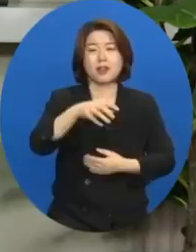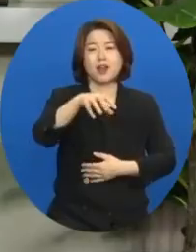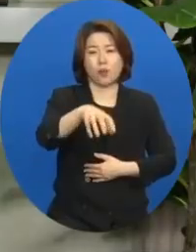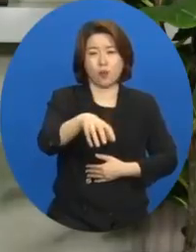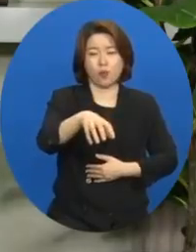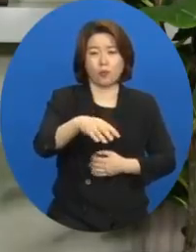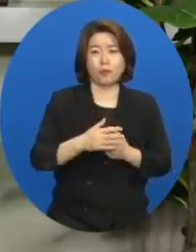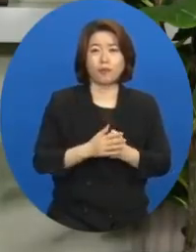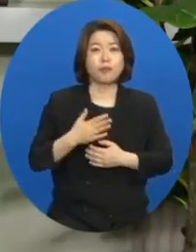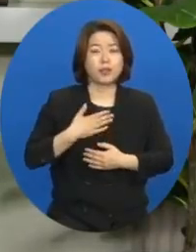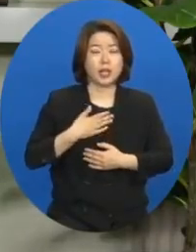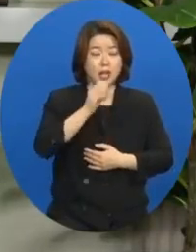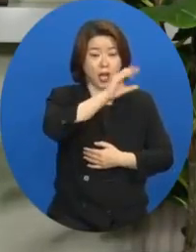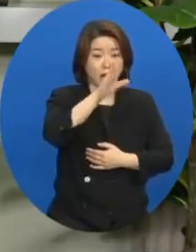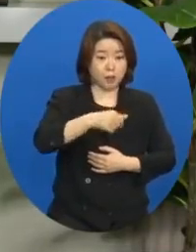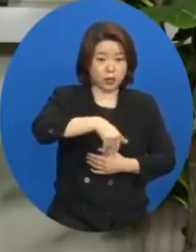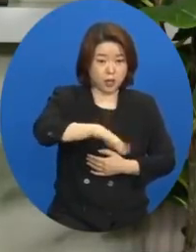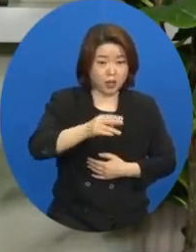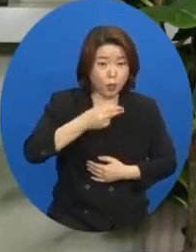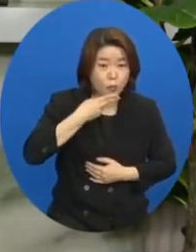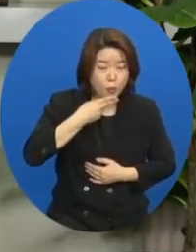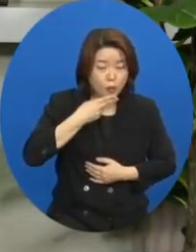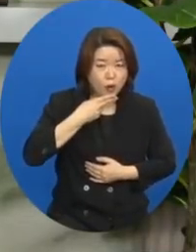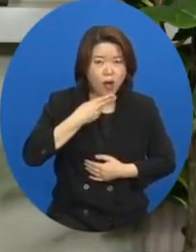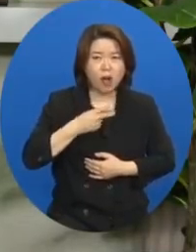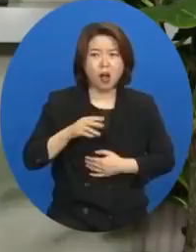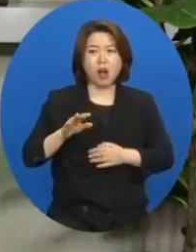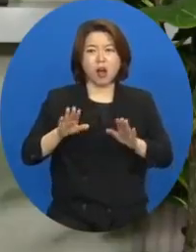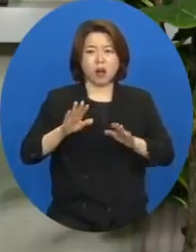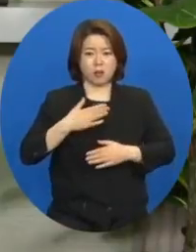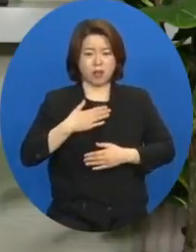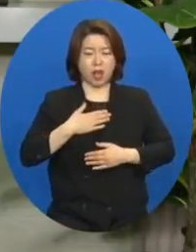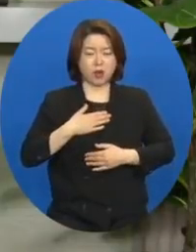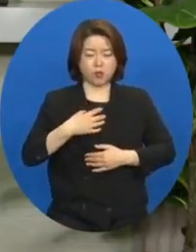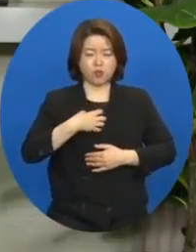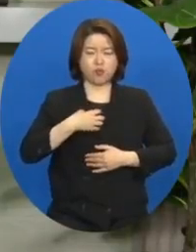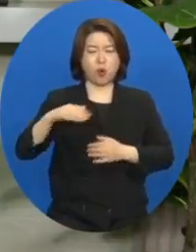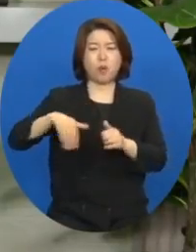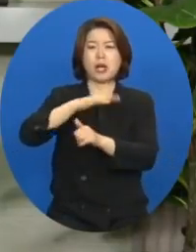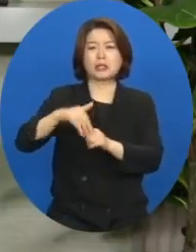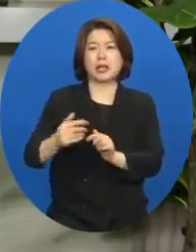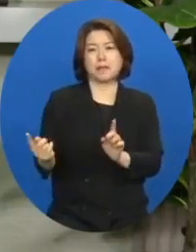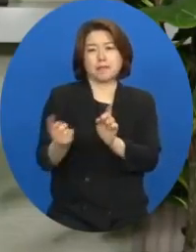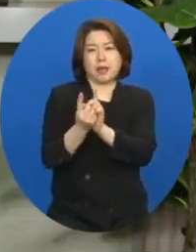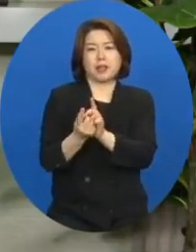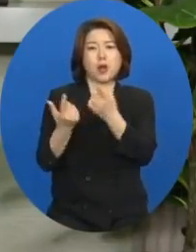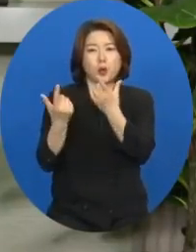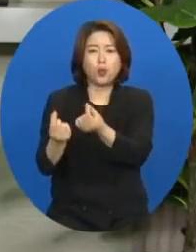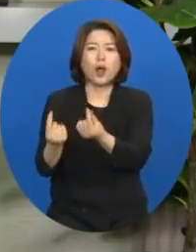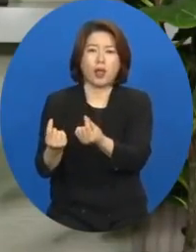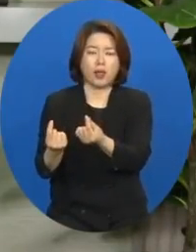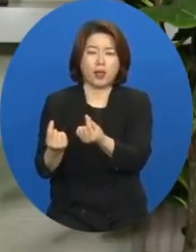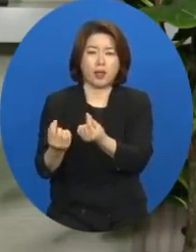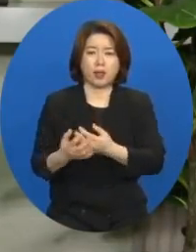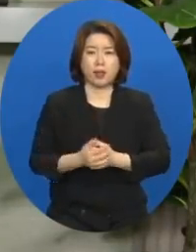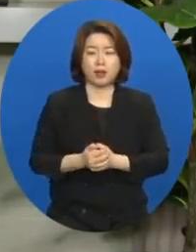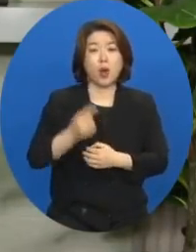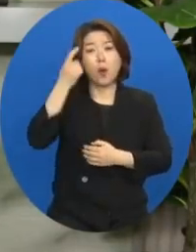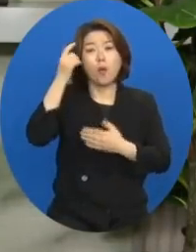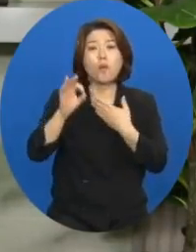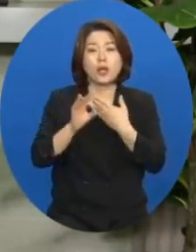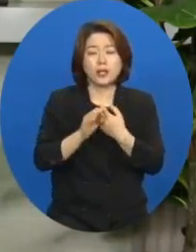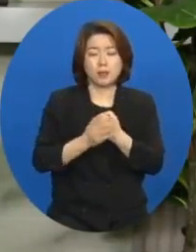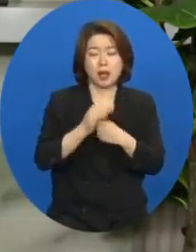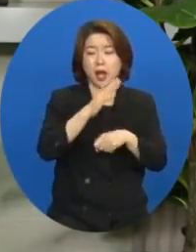제가 만약에 아프리카에 가지 않는다면 저는 아주 위험한 상황에 처해진 거나 마찬가지입니다. 왜냐하면